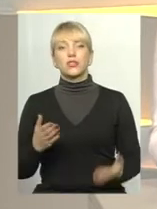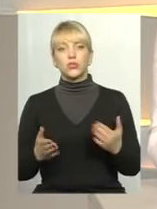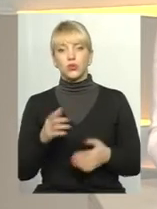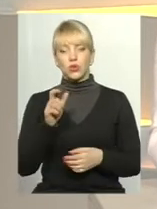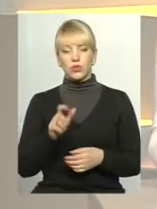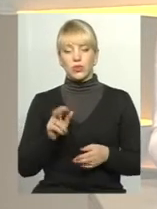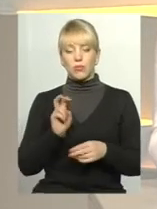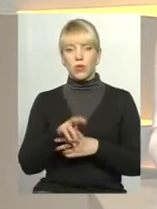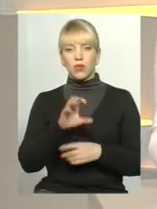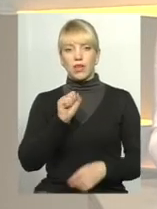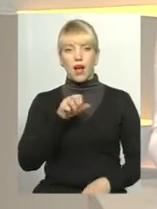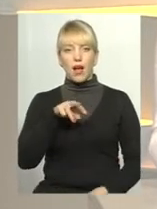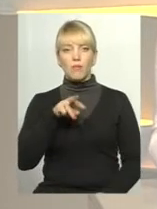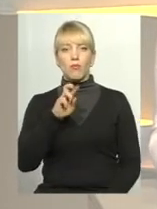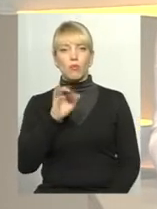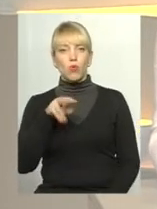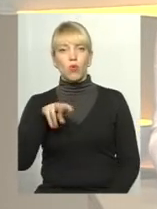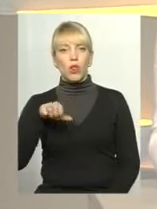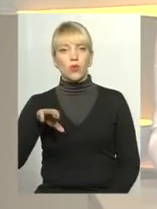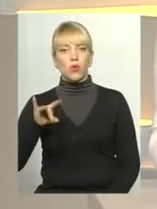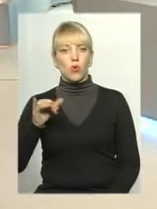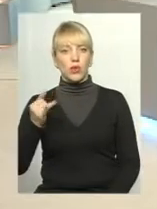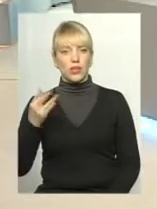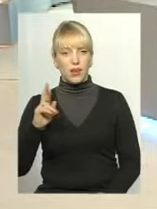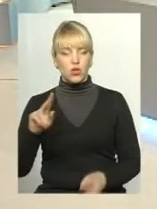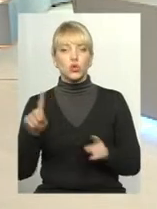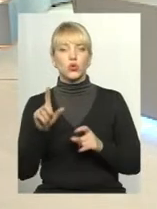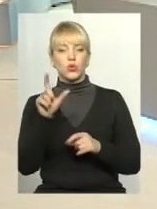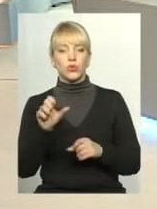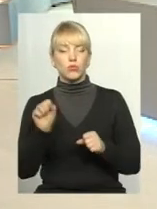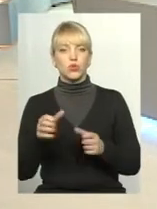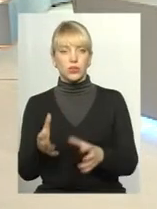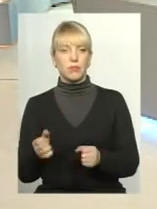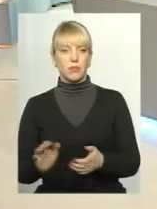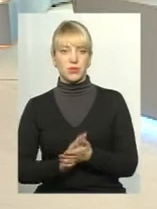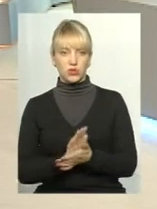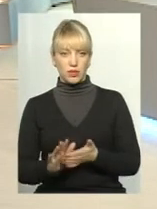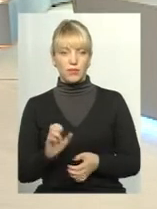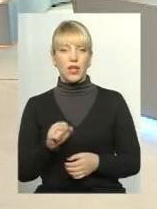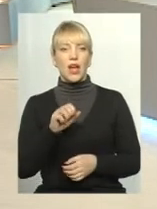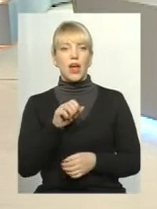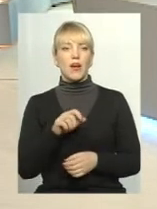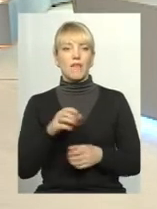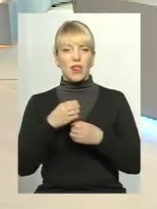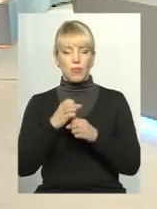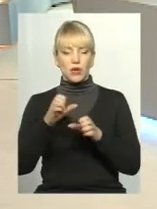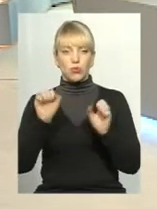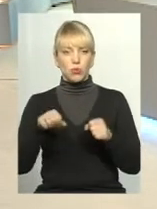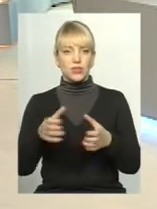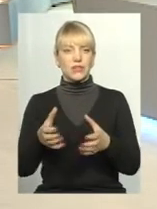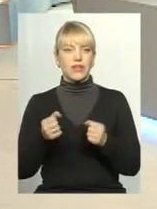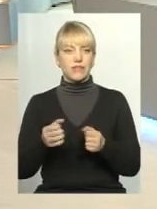в амбулаторію, що вона зможе отримати безкоштовно? В амбулаторії вона зможе отримати безкоштовно все.